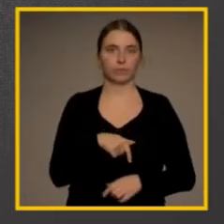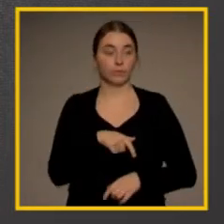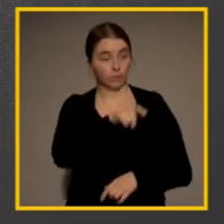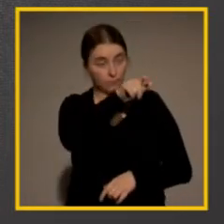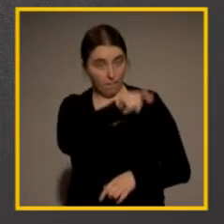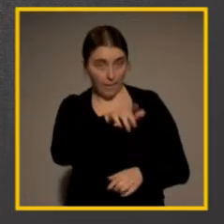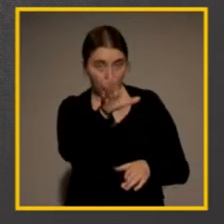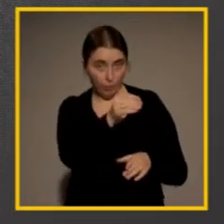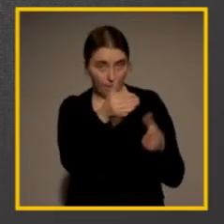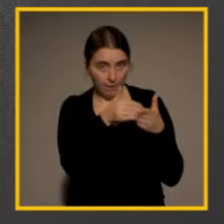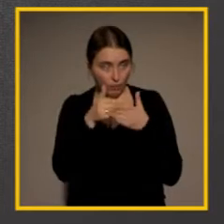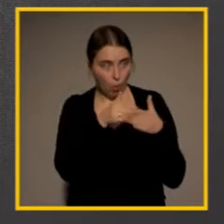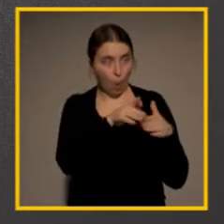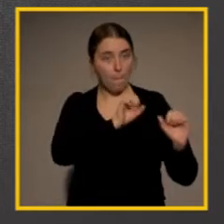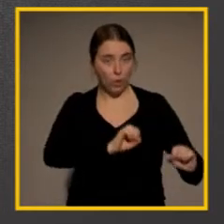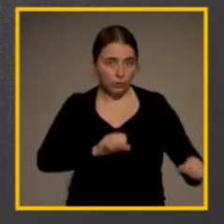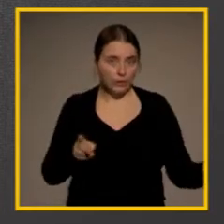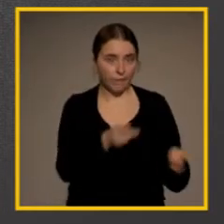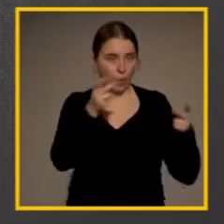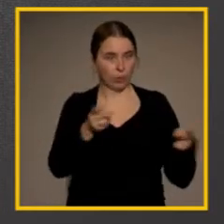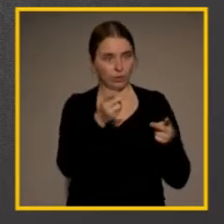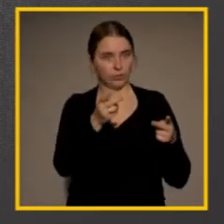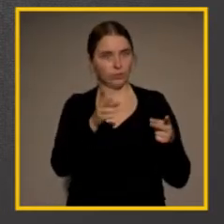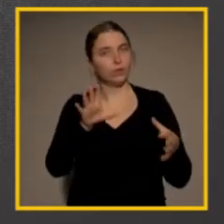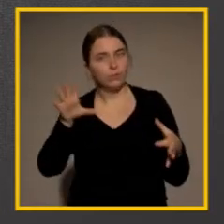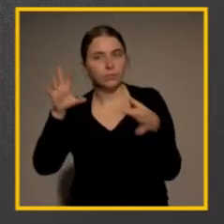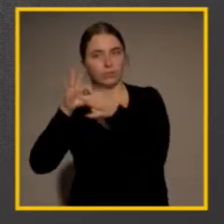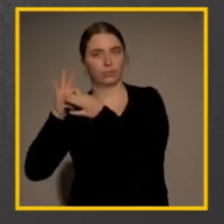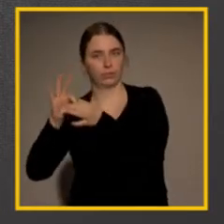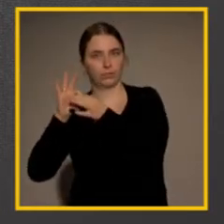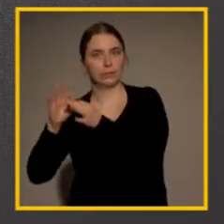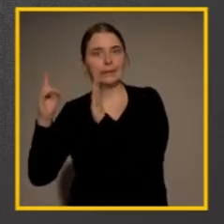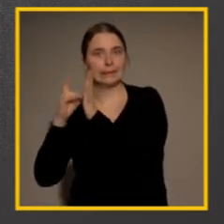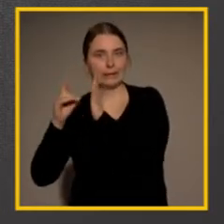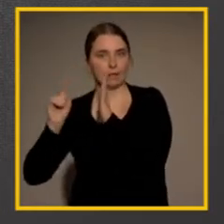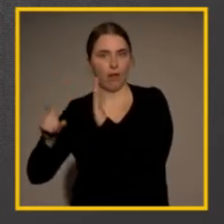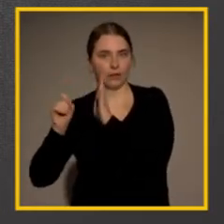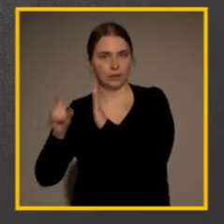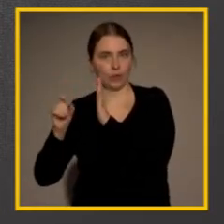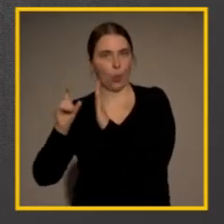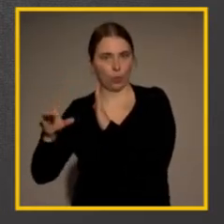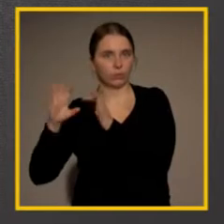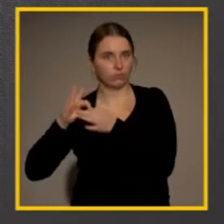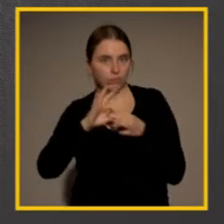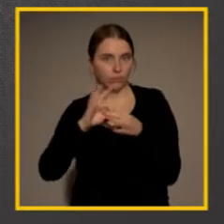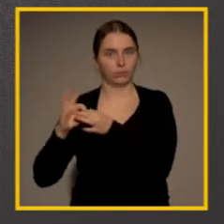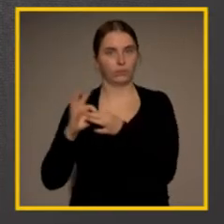Potenzialförderung von Menschen mit Behinderung im Licht der